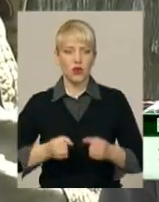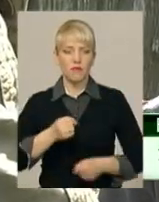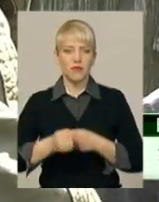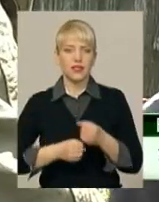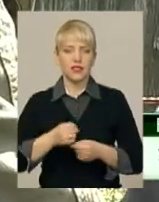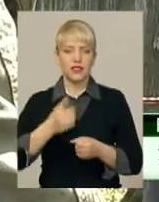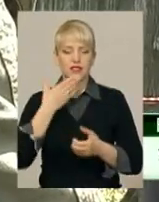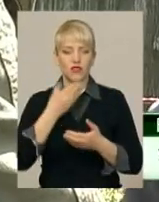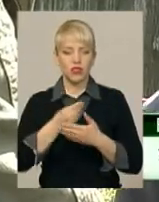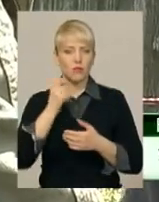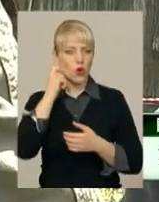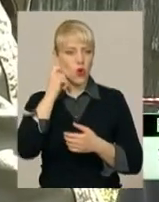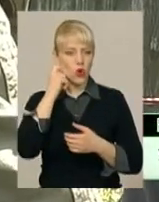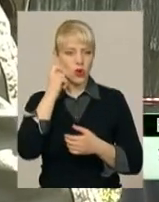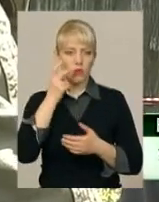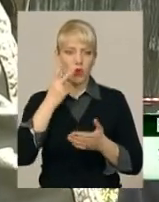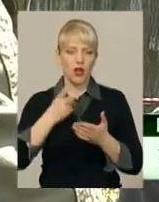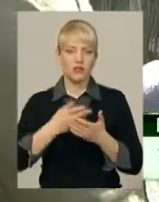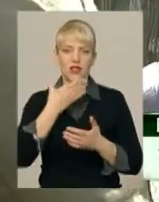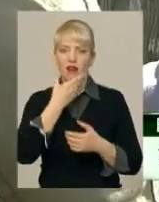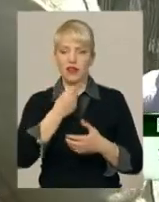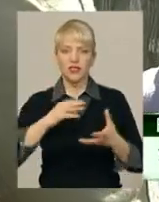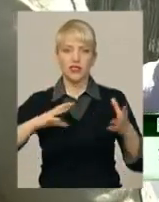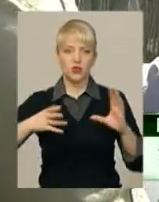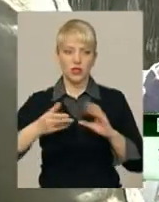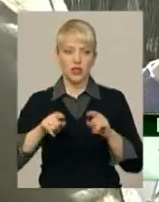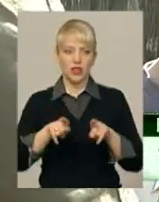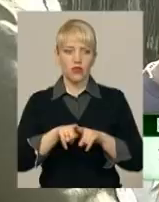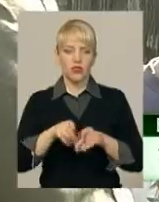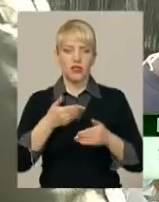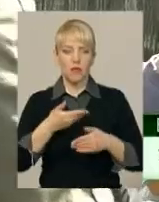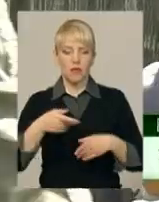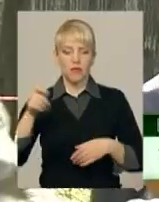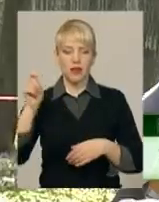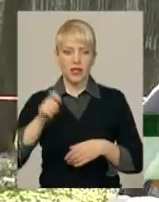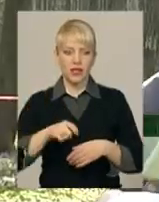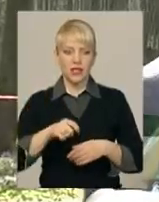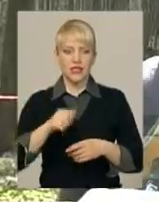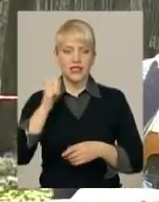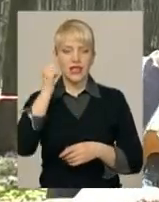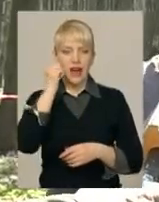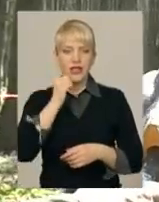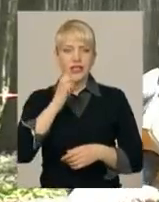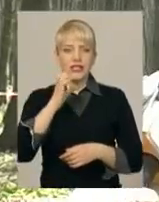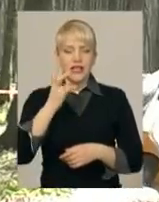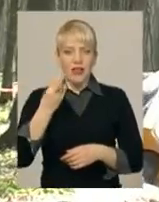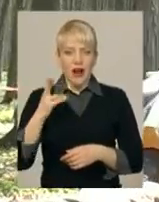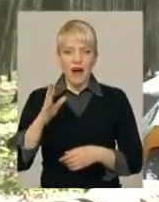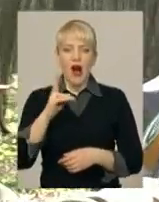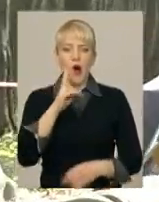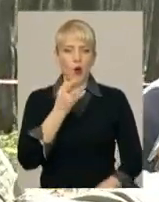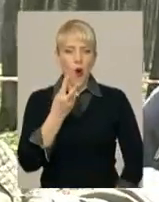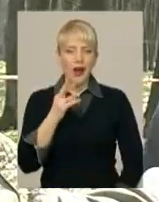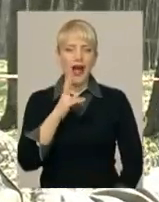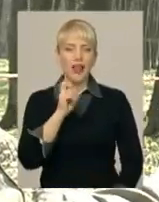своїми роками і показувати добрі результати. Також зі мною приїхав старий синяви Коля Наконечний, то він прибіг другий, то він